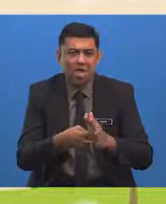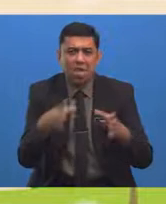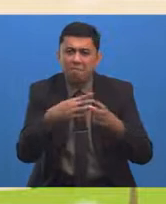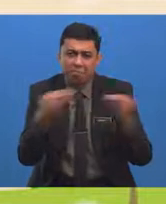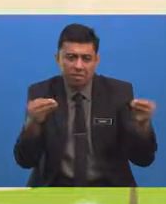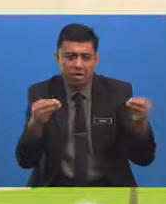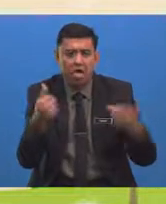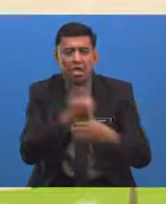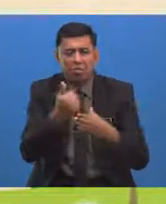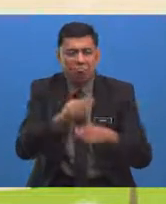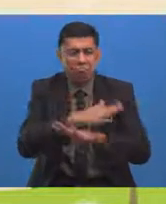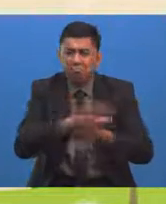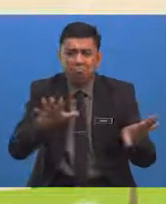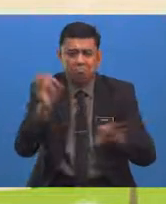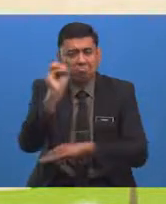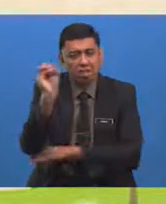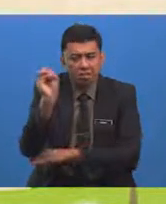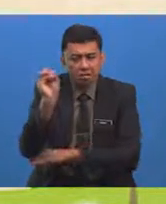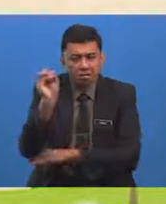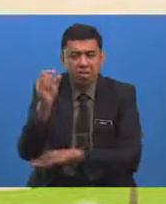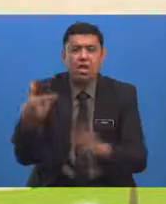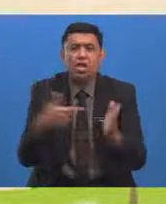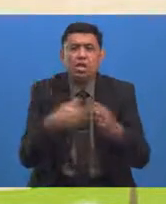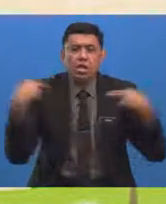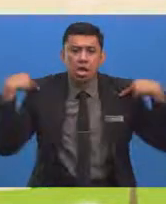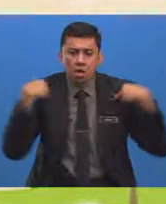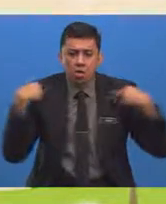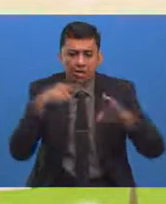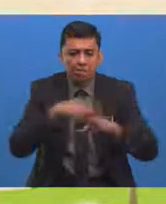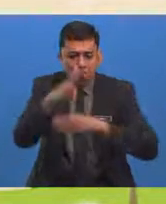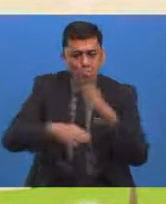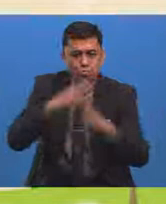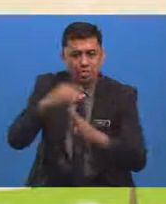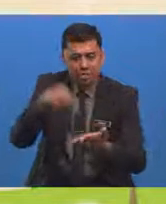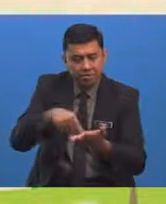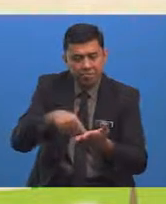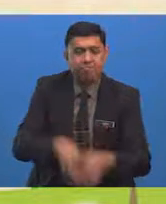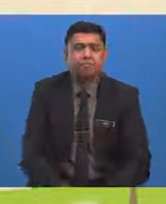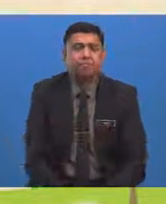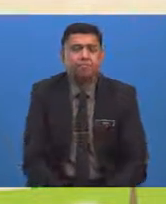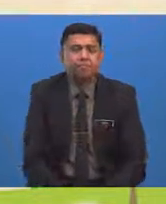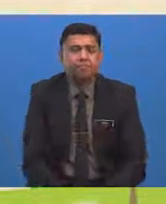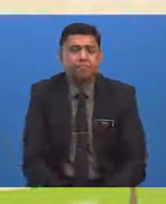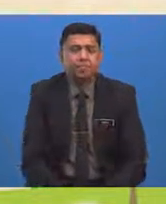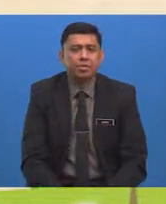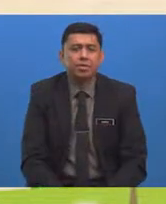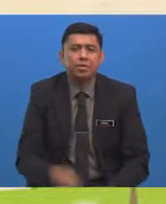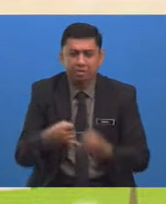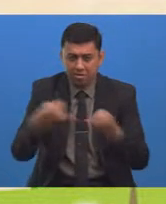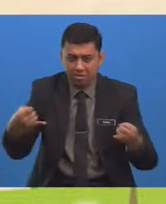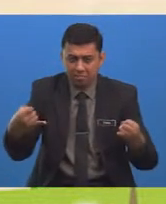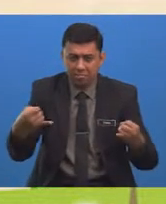atau sudah tiada lagi spesies haiwan di bumi ini Spesies haiwan yang telah pupus